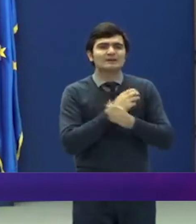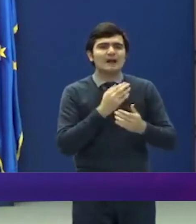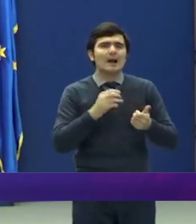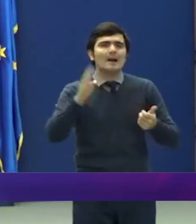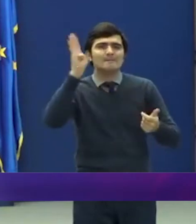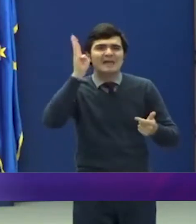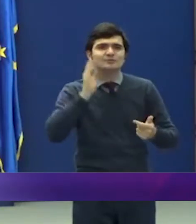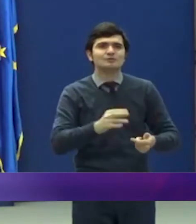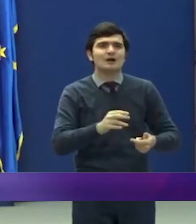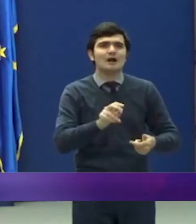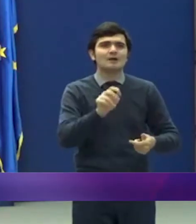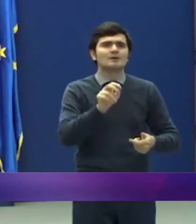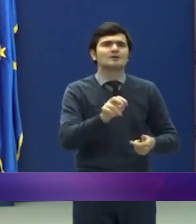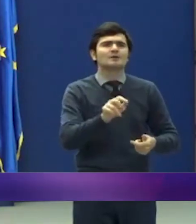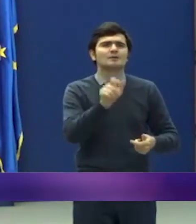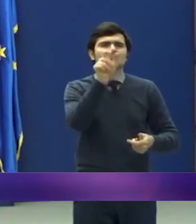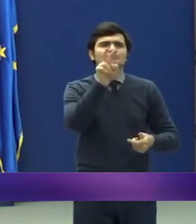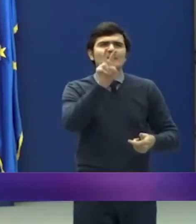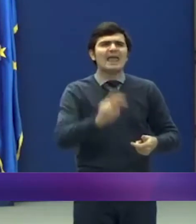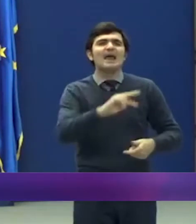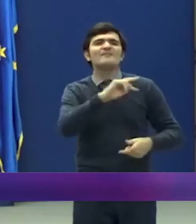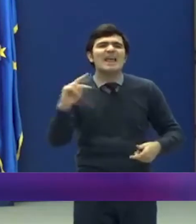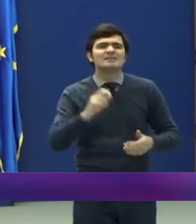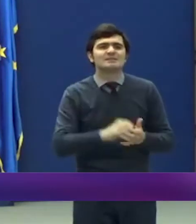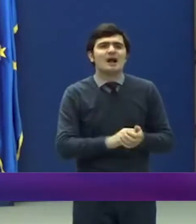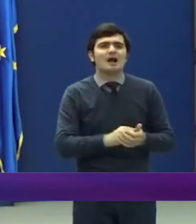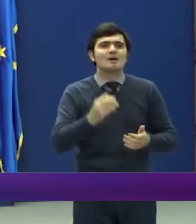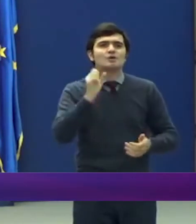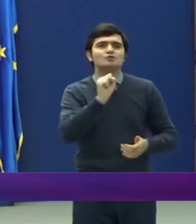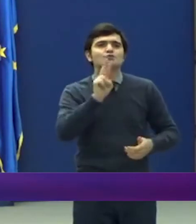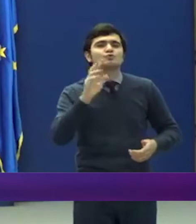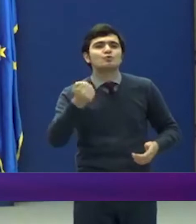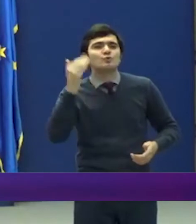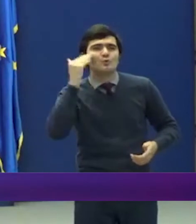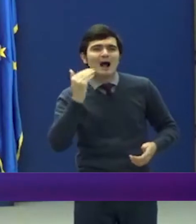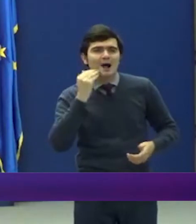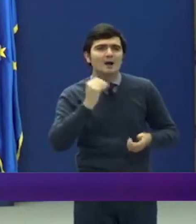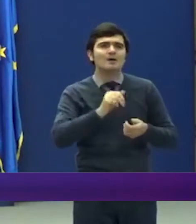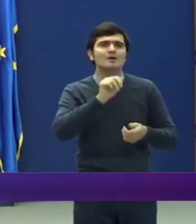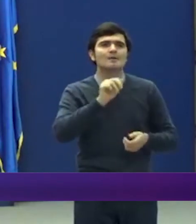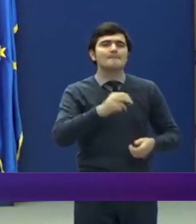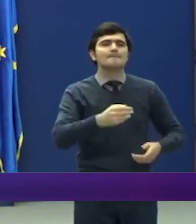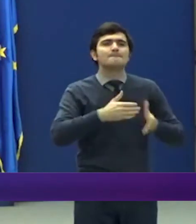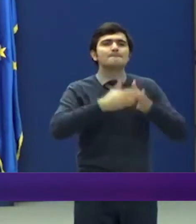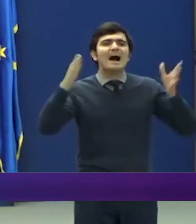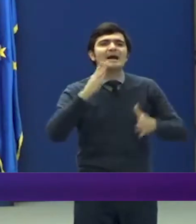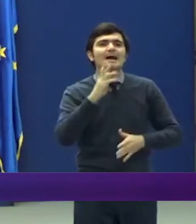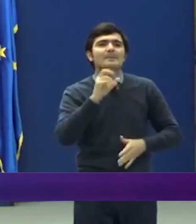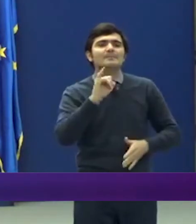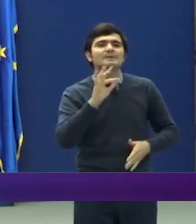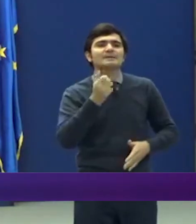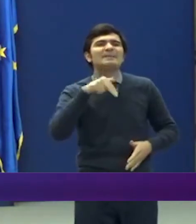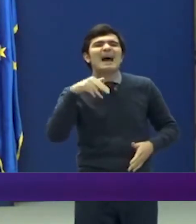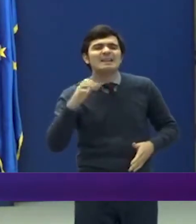Belgia, Elveția, Statele Unite ale Americii, Regatul Unit al Marii Britanii și al